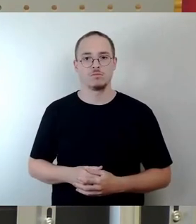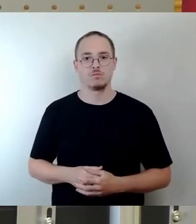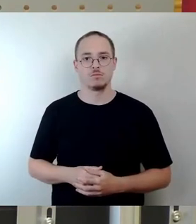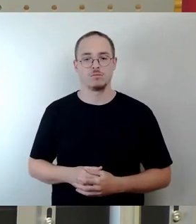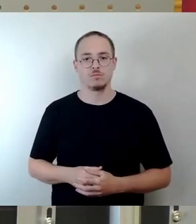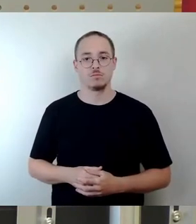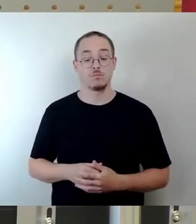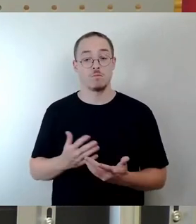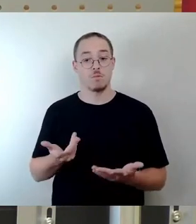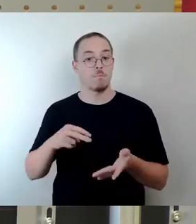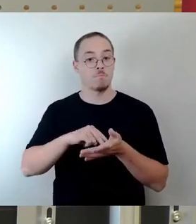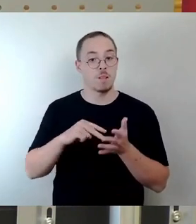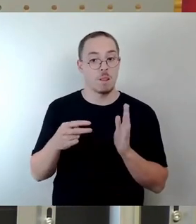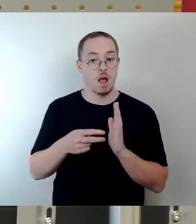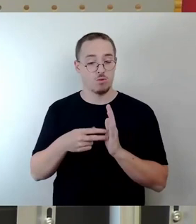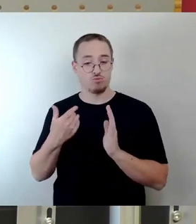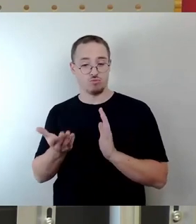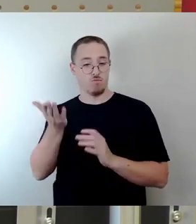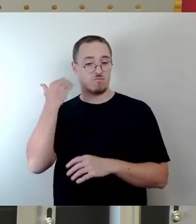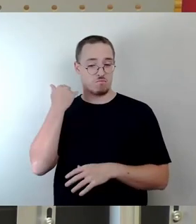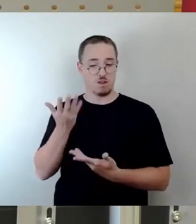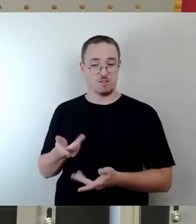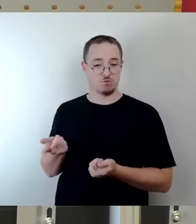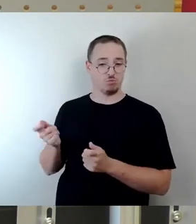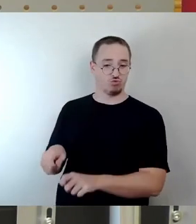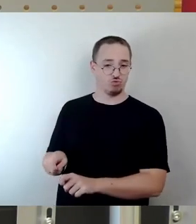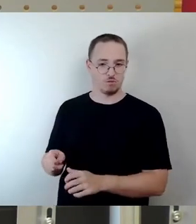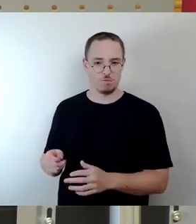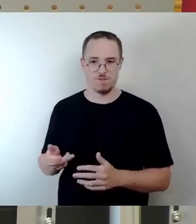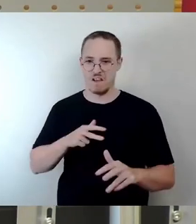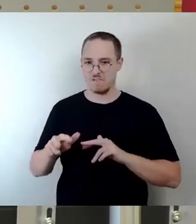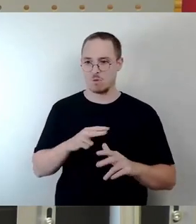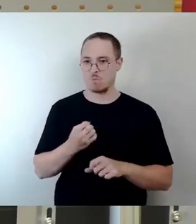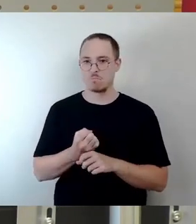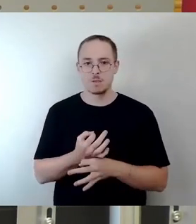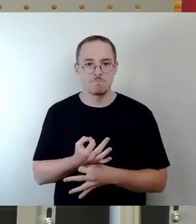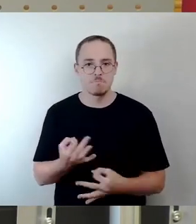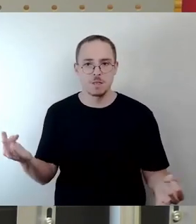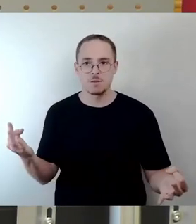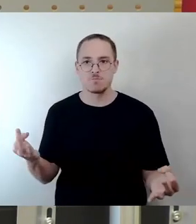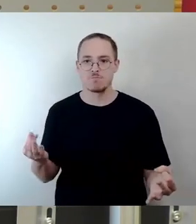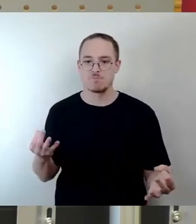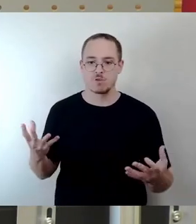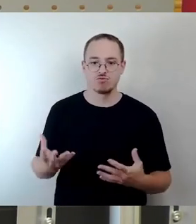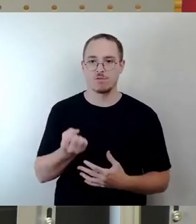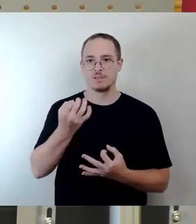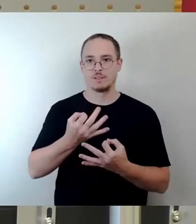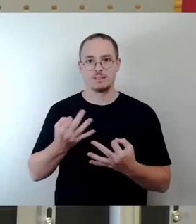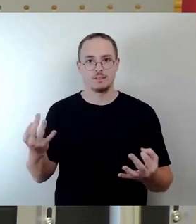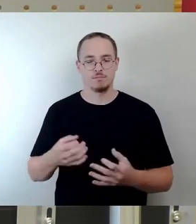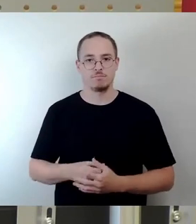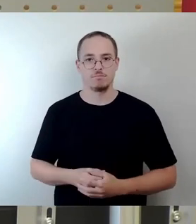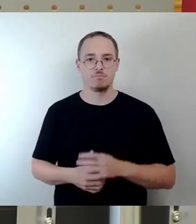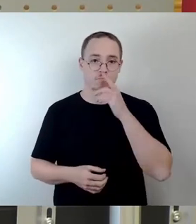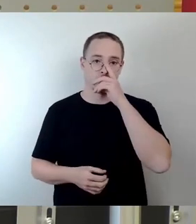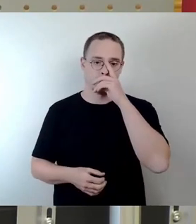nach der Beschlussfassung durch die Verwaltung viel zu selten konsequent zu Ende gebracht werden. Stattdessen werden sämtliche Planungen und die gefundenen Kompromisse innerhalb